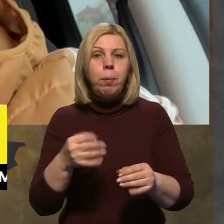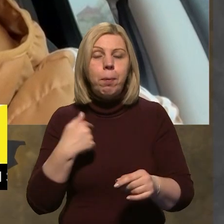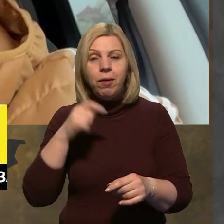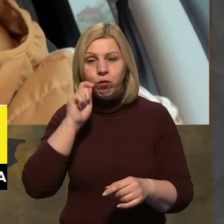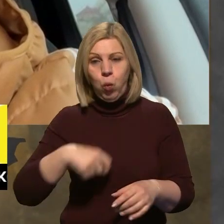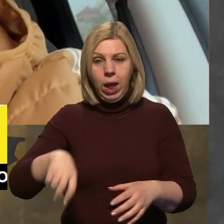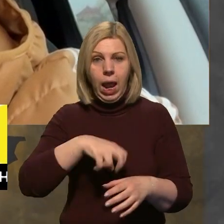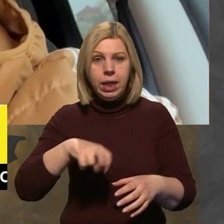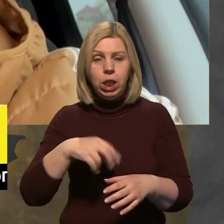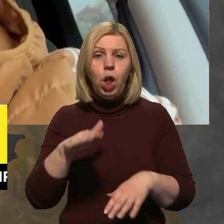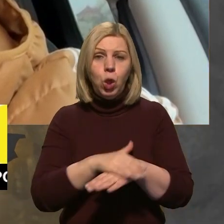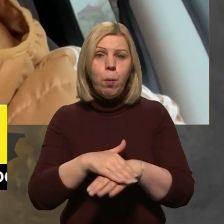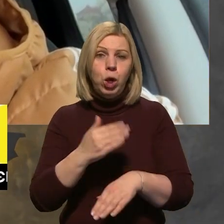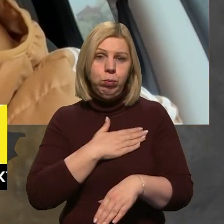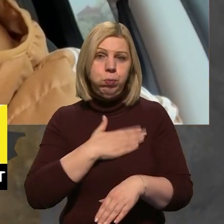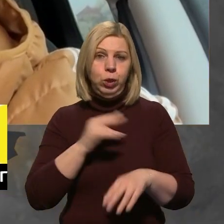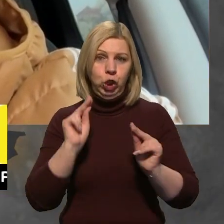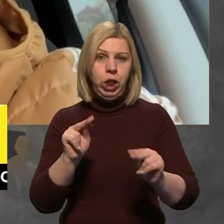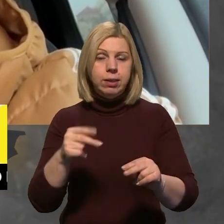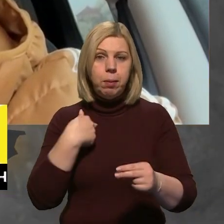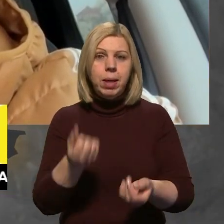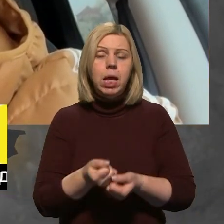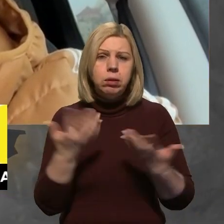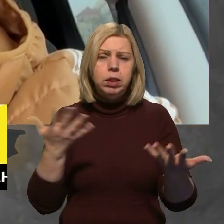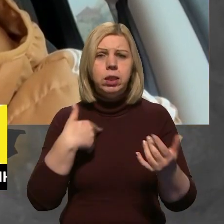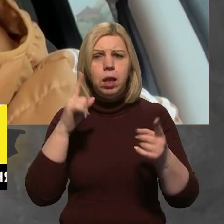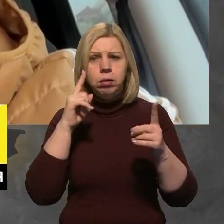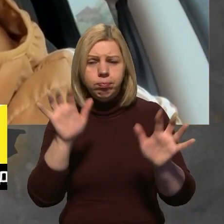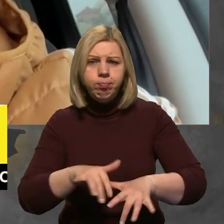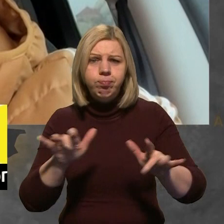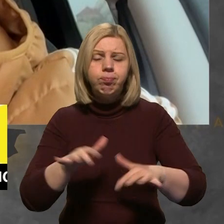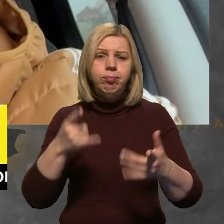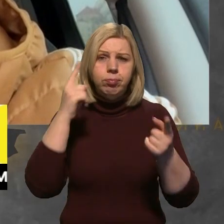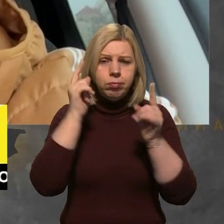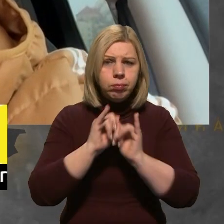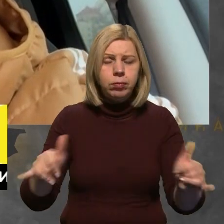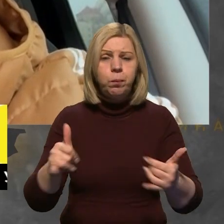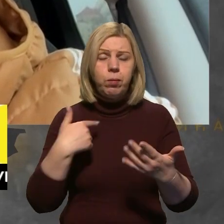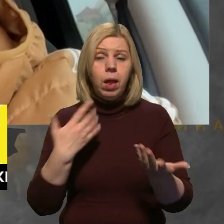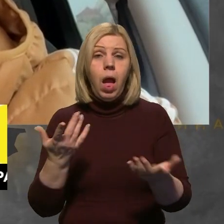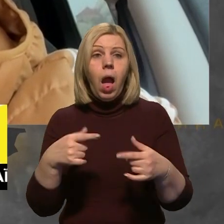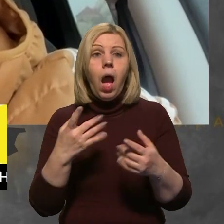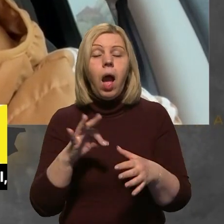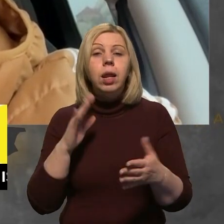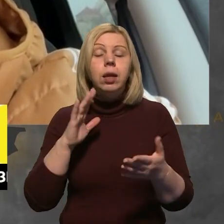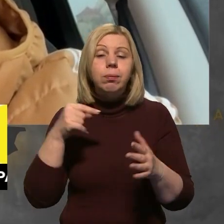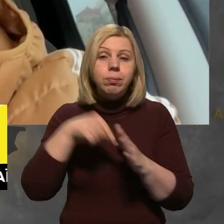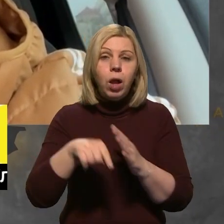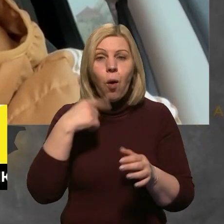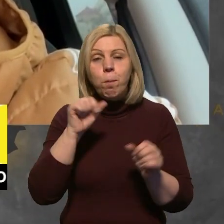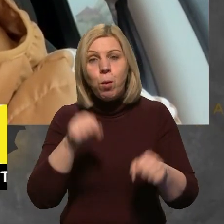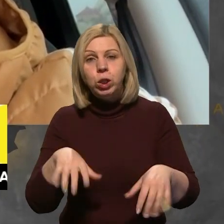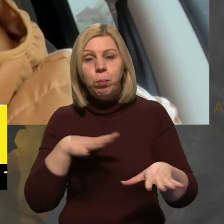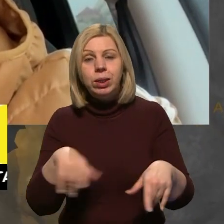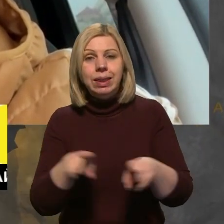Україні, доброчесні люди і засвітле майбутнє цифровізацію інших країн, зокрема. Але умовно кажучи, чи може бути